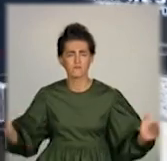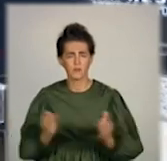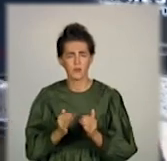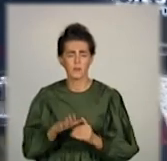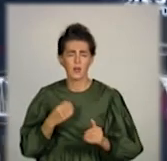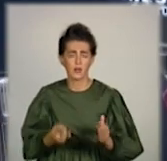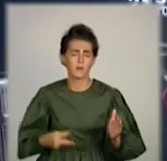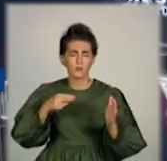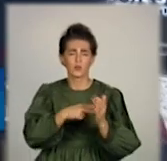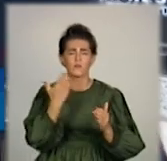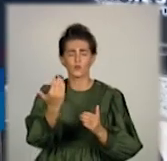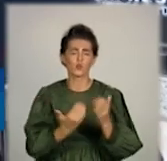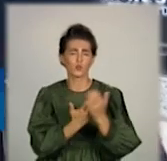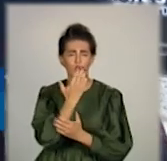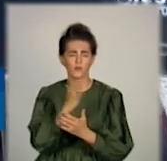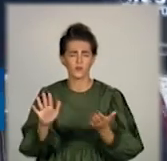оборудування рукавних фільтров,